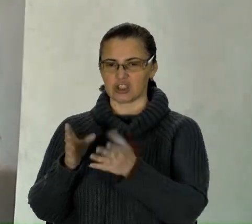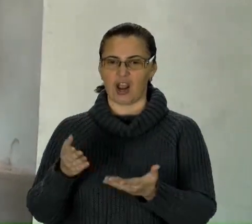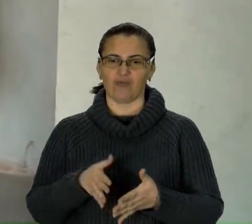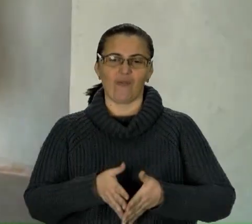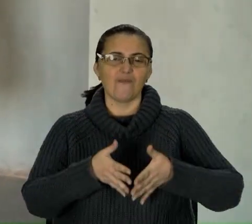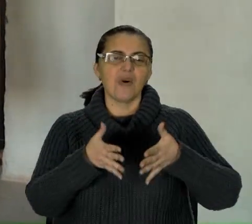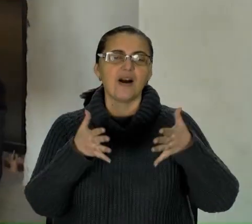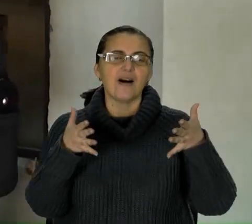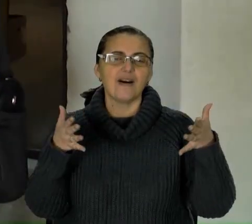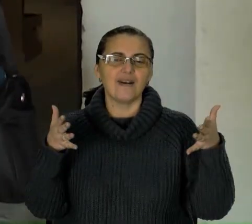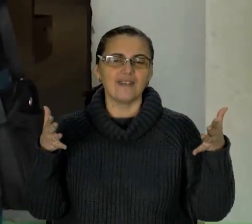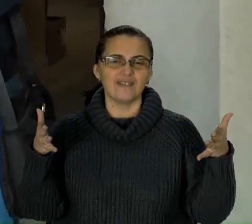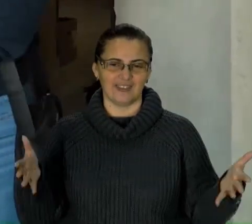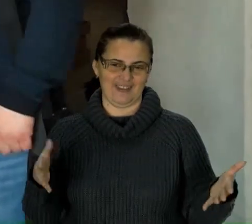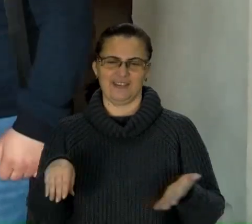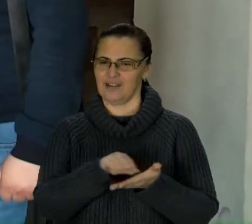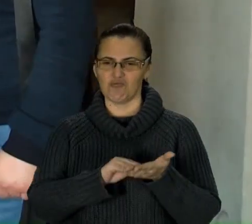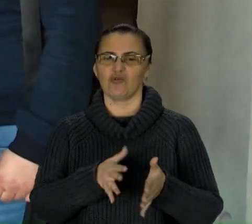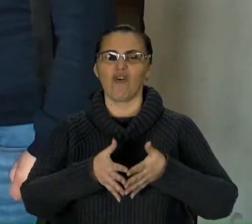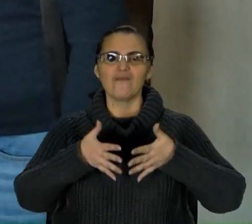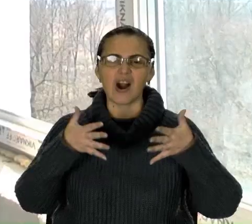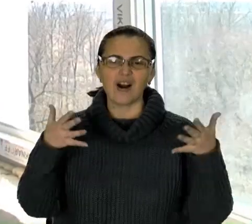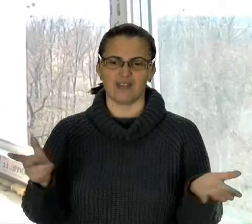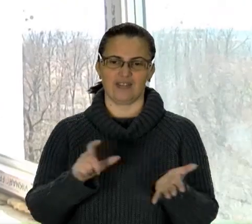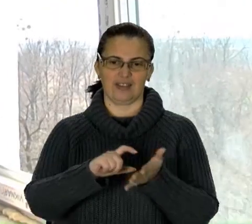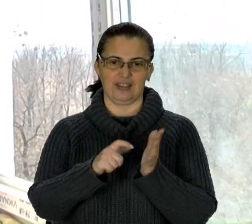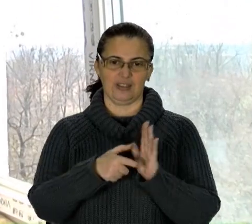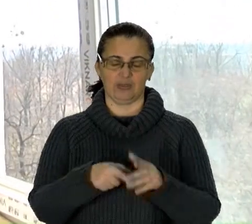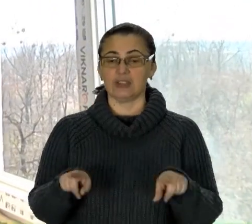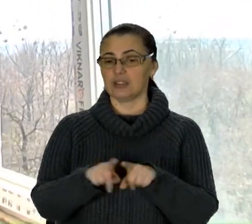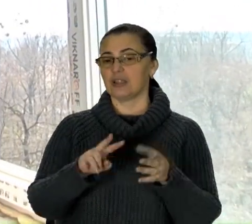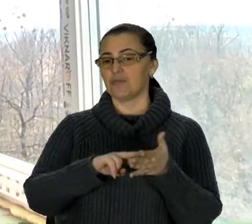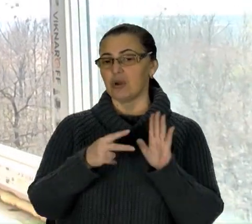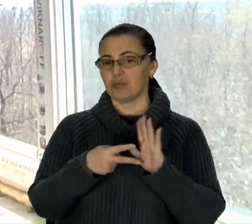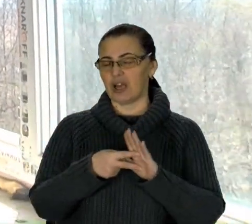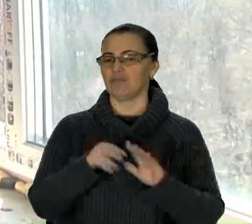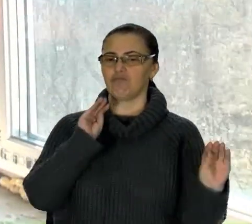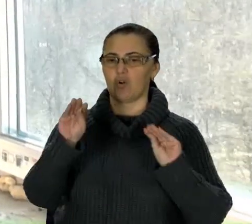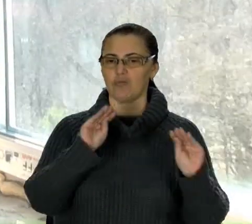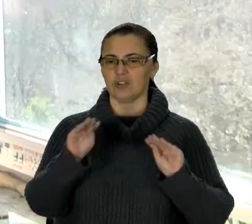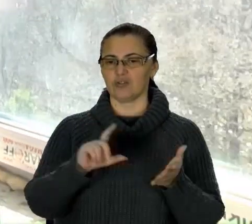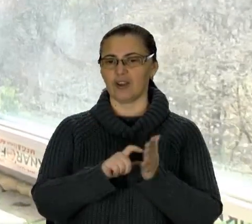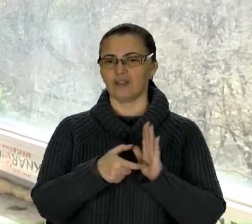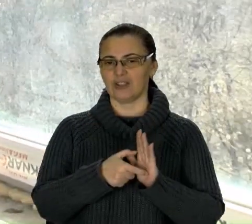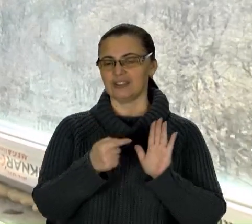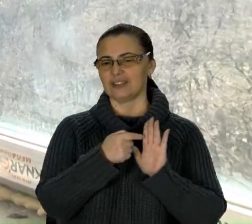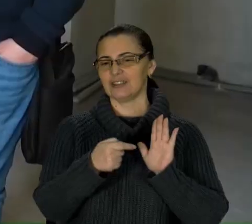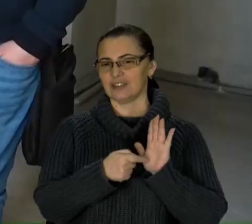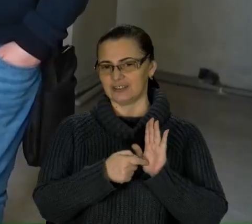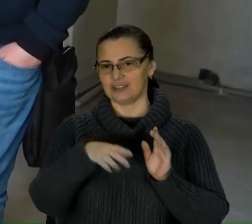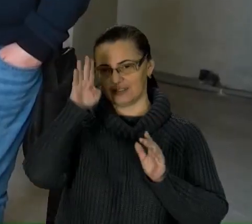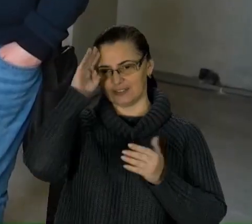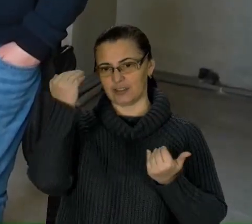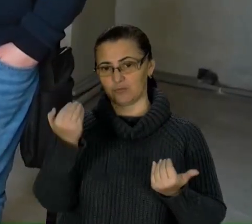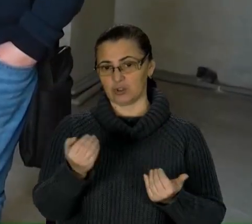Велика, велика, повторююся, велика простора кімната. Такими планами щодо облаштування квартири ділиться Роман Кердейві.